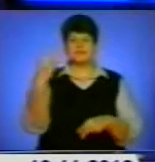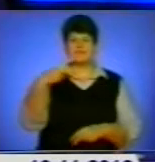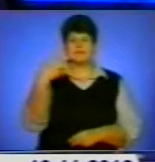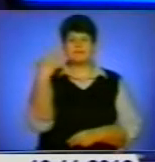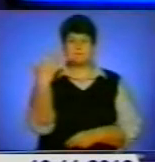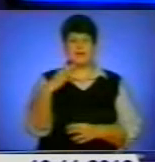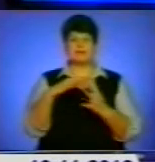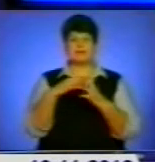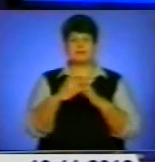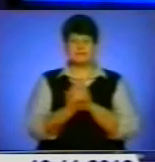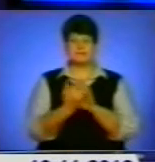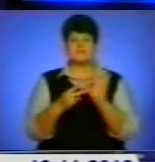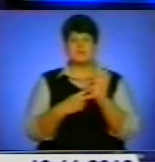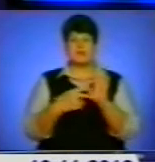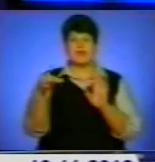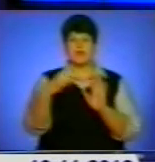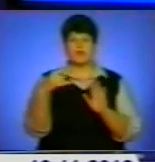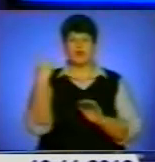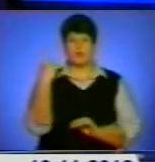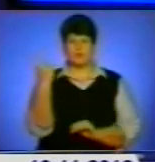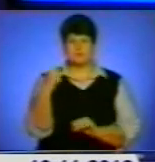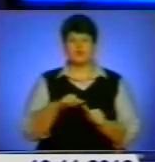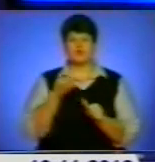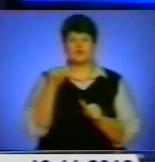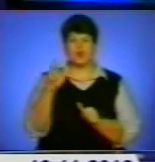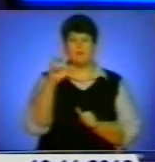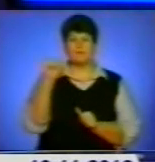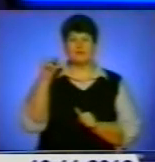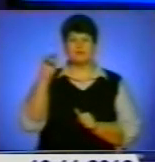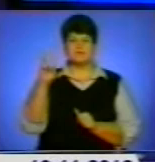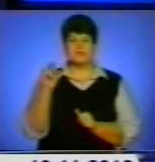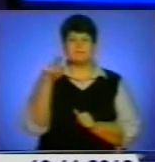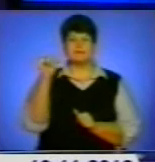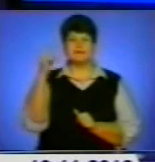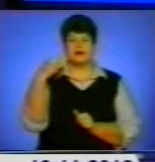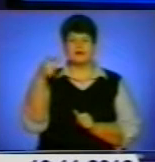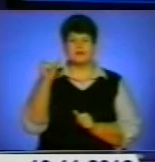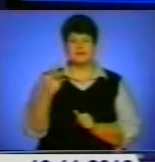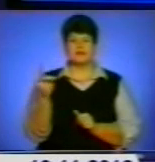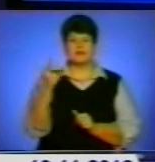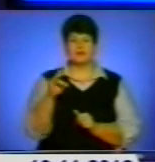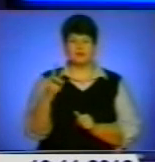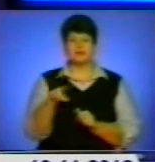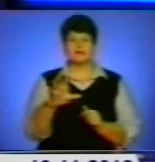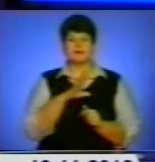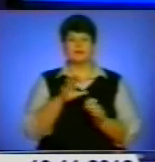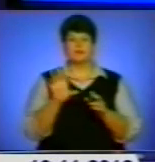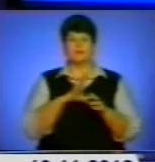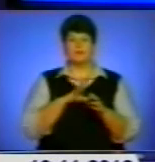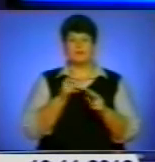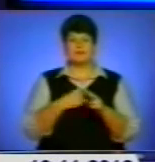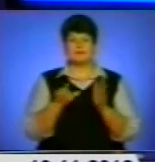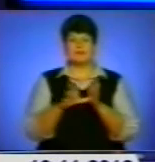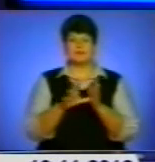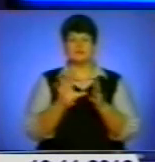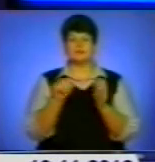населених пунктів у семи районах області. Зокрема, у Бучацькому та Підгаєцькому районах знеструмлено по шість населених пунктів. У